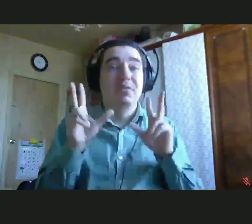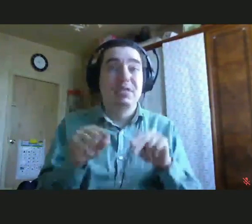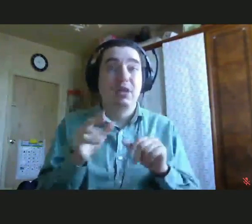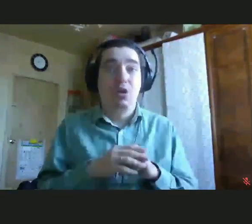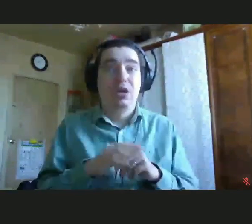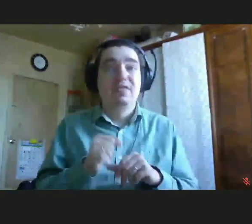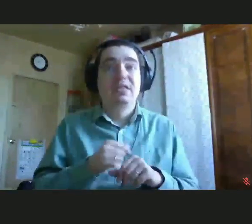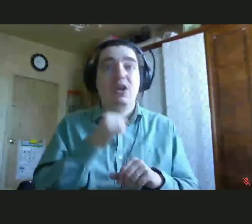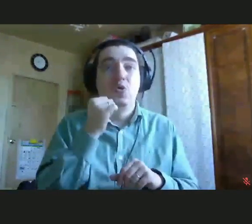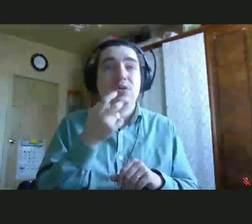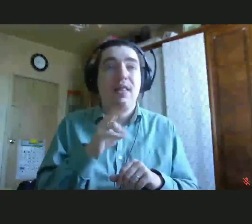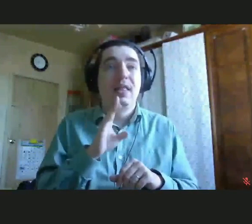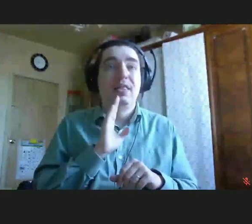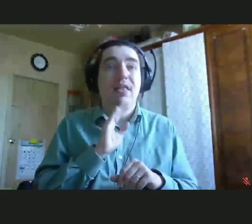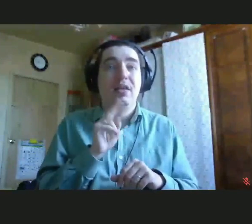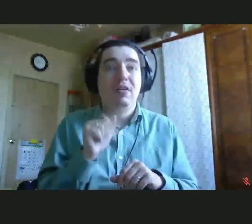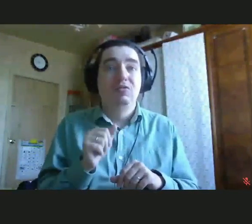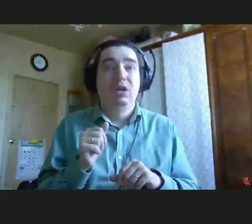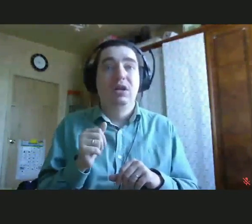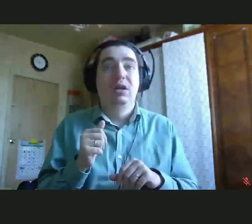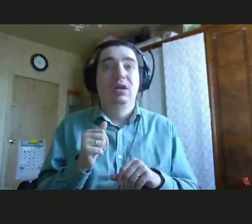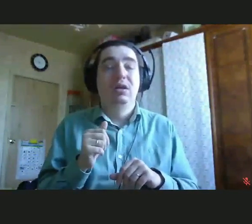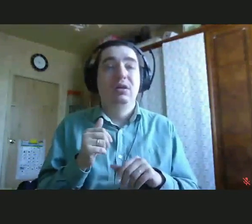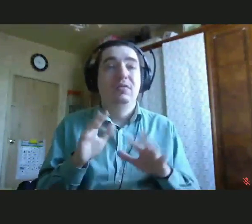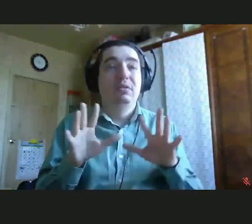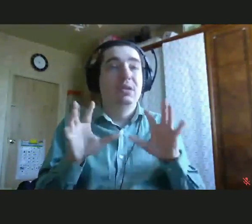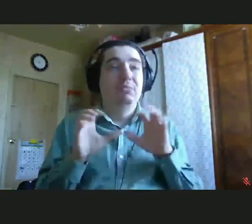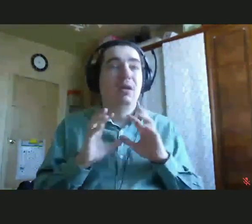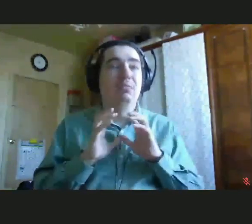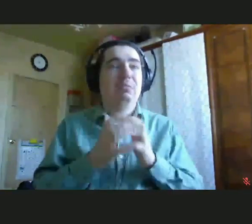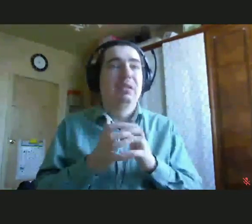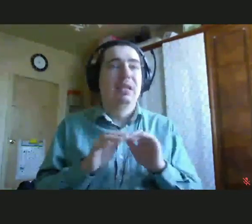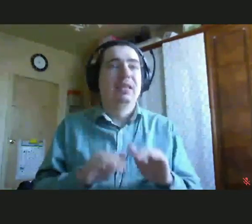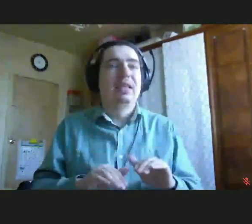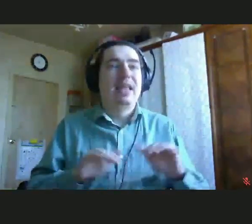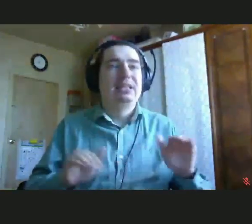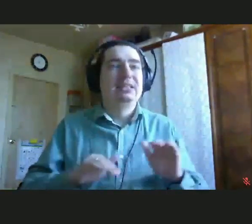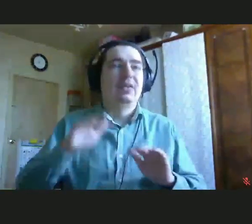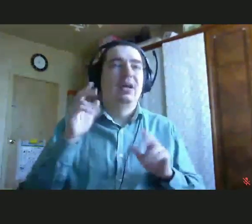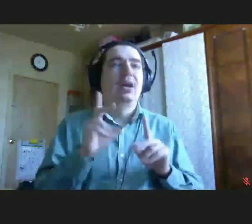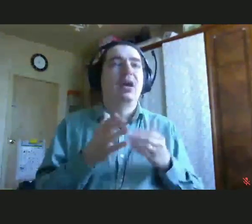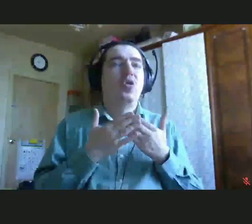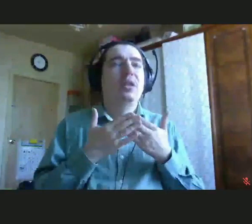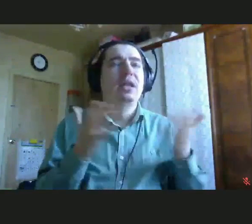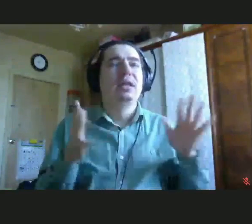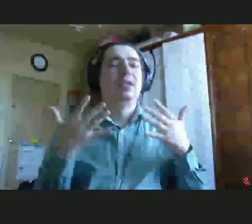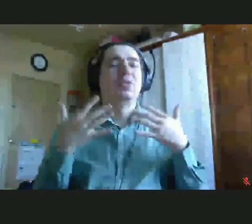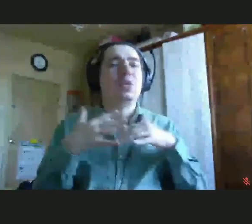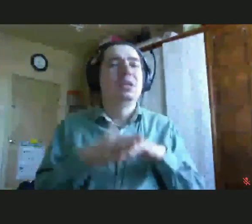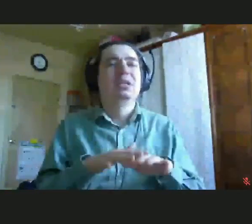взрослая девочка, которая воспринимает этот мир с детства как открытый, как инклюзивный, как